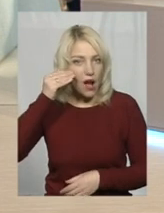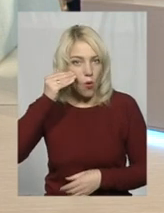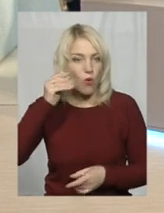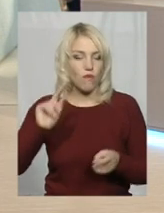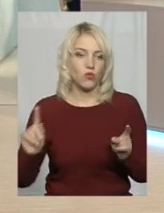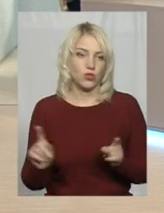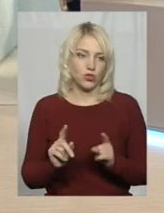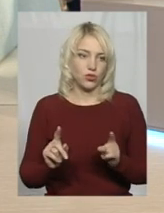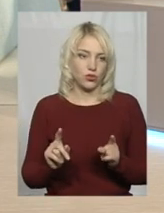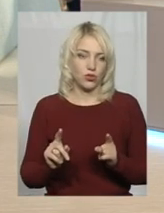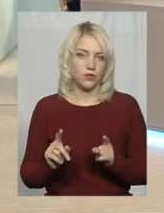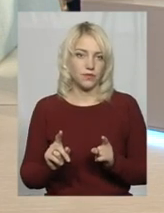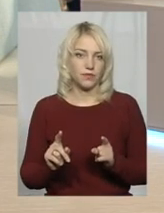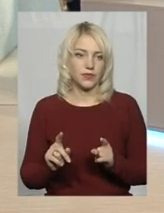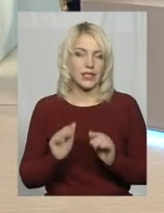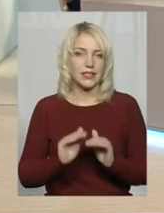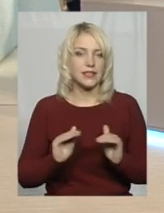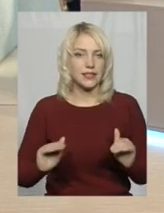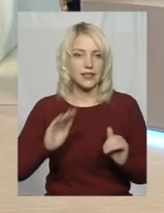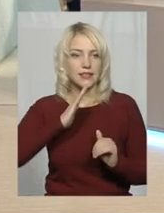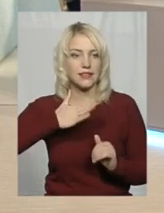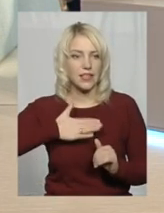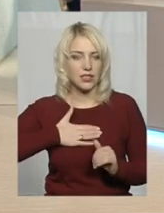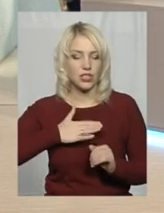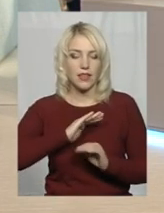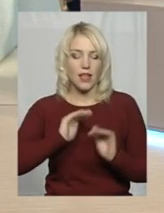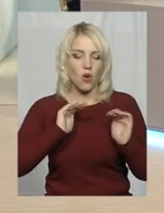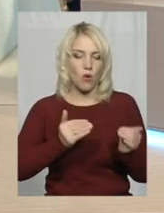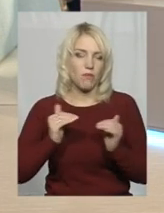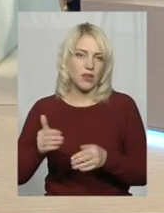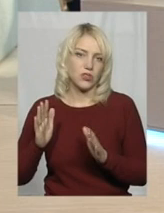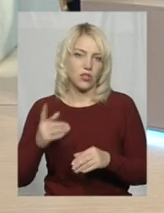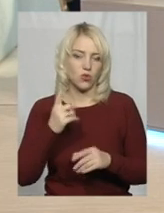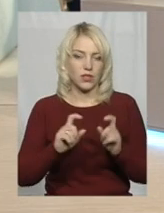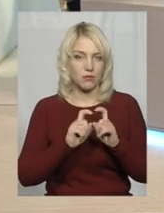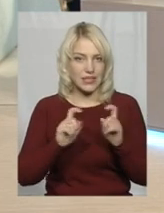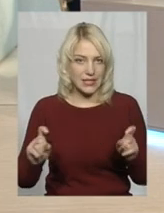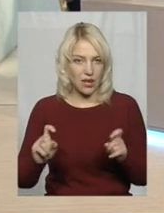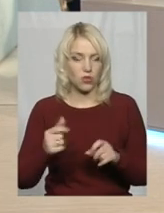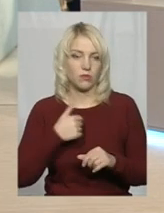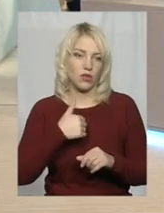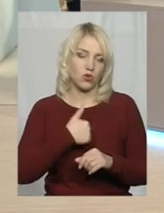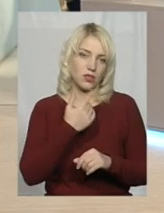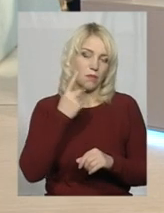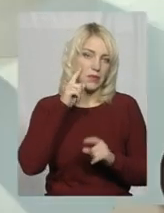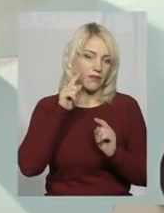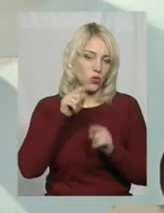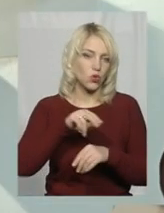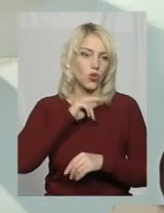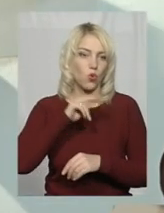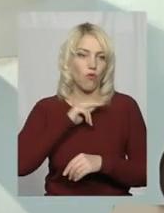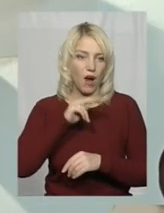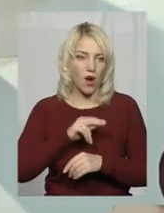діти наші не обмежуються тільки одним закладом, я б хотіла більше звернути увагу